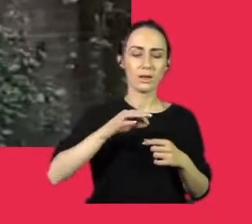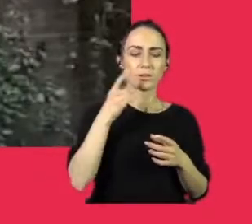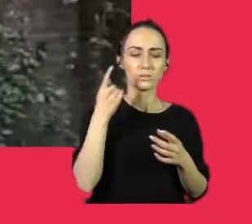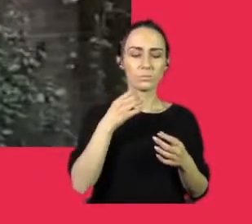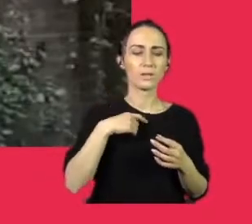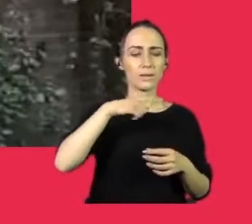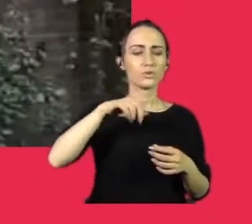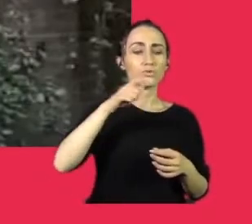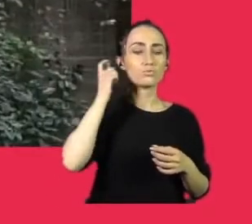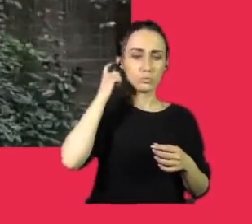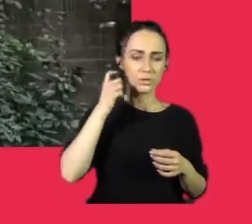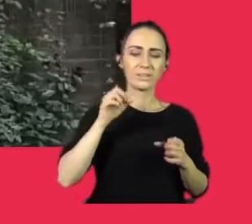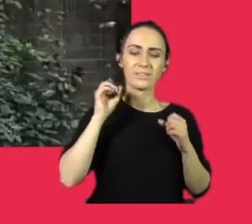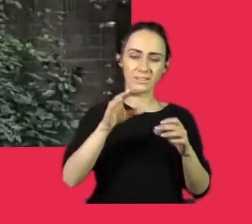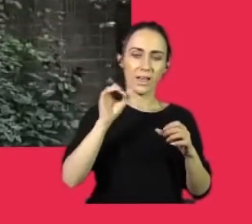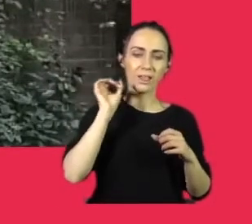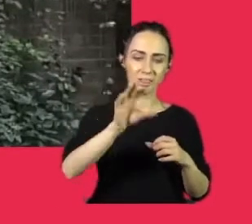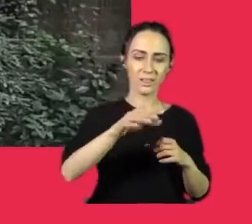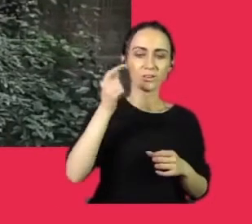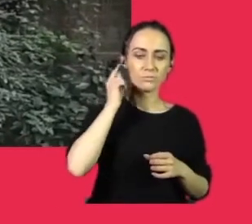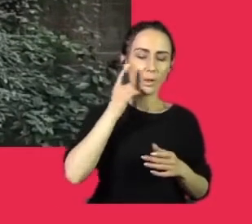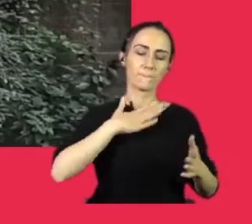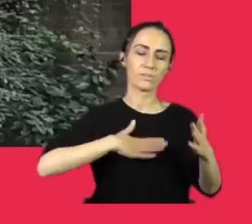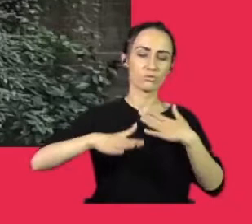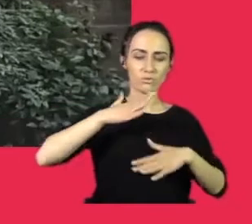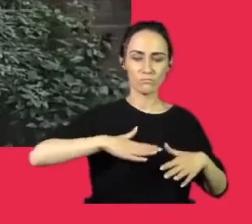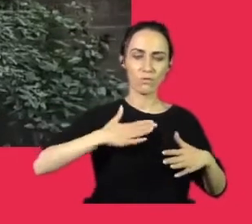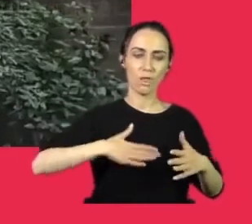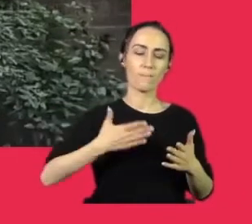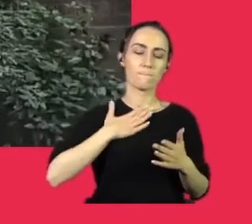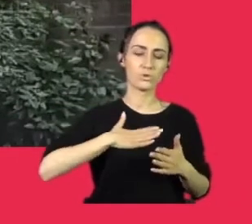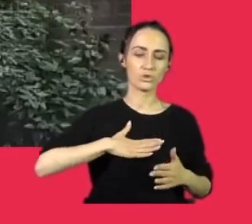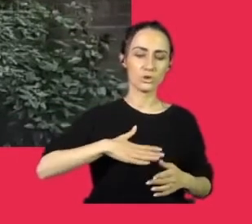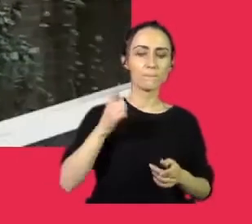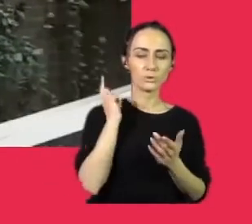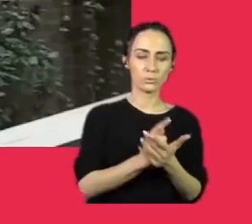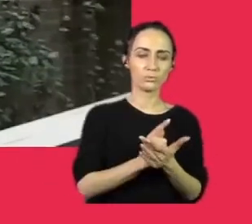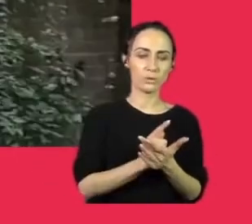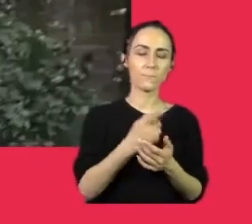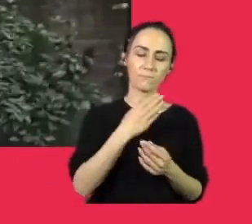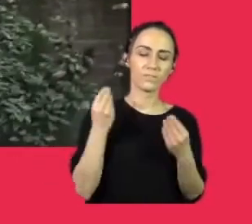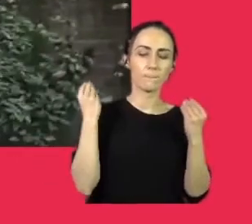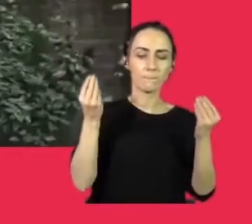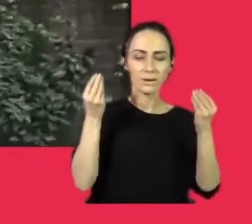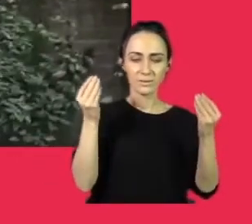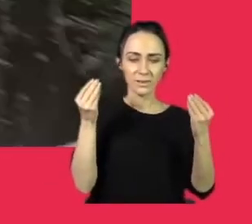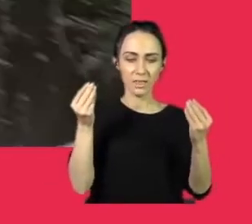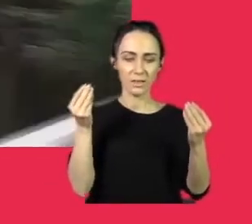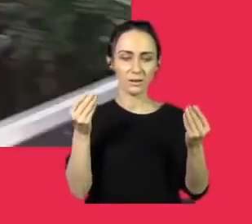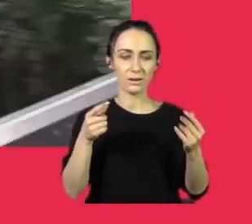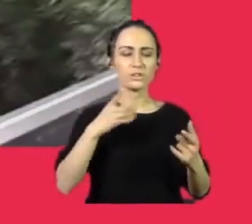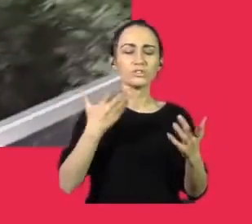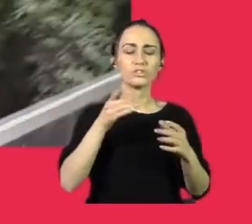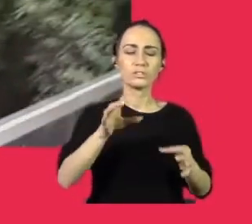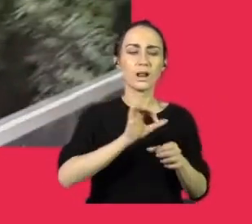Czy Państwo mnie słyszą? Tak, słyszymy. Z ogromną przyjemnością w takim dyrektorze. Udało nam się. Wspaniale. Gdzie Pan teraz jest?